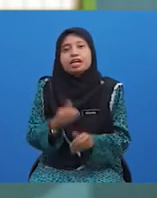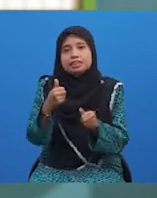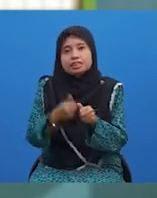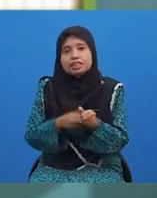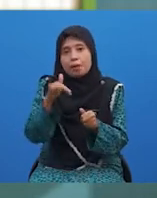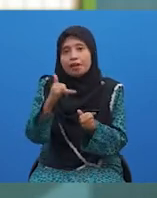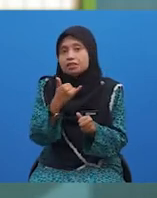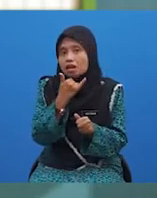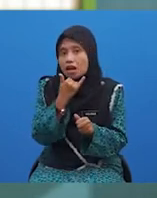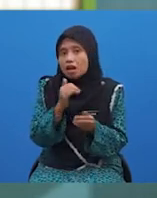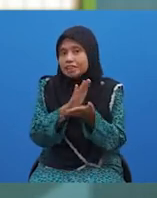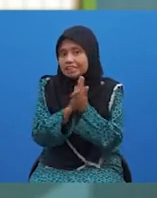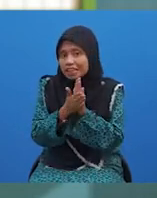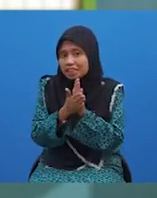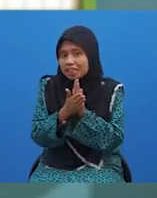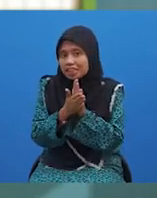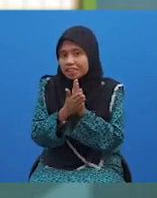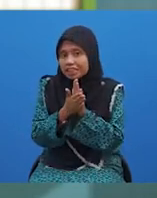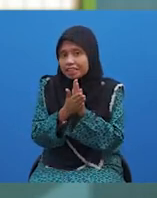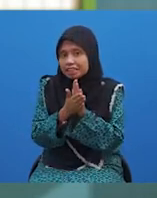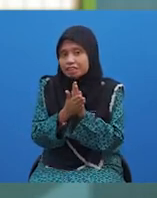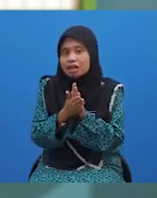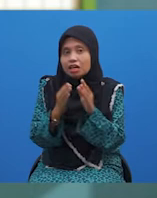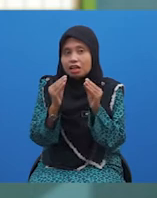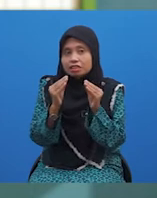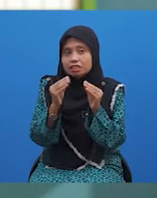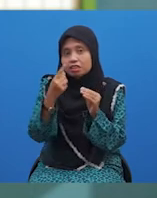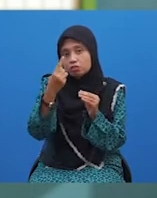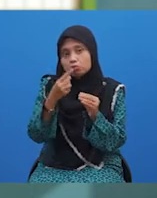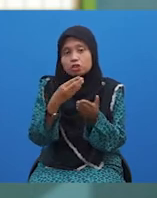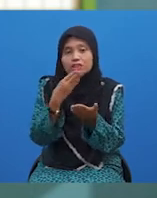Setiap yang salah itu, jadikan pedoman untuk membaikinya.